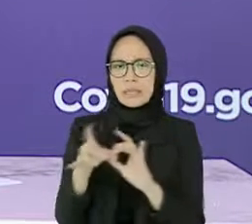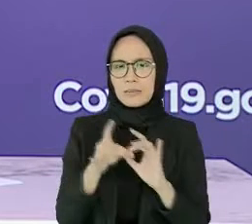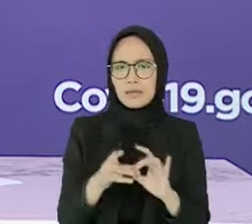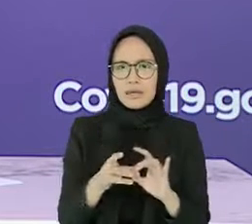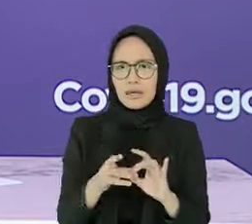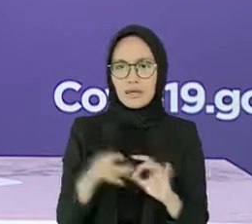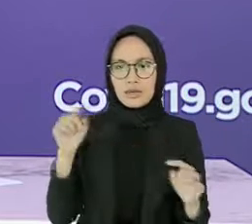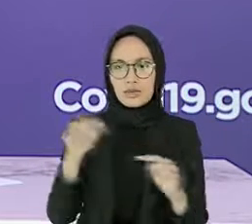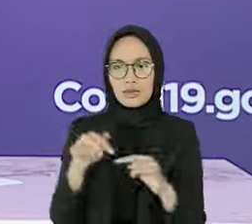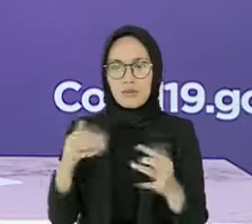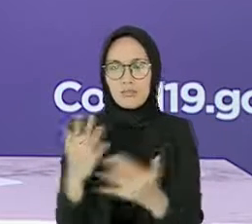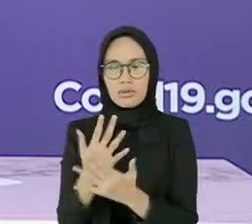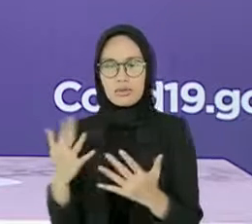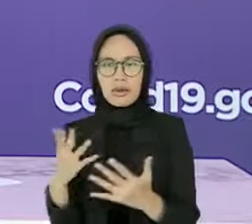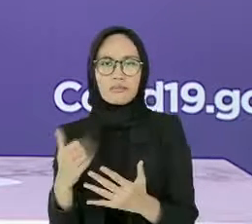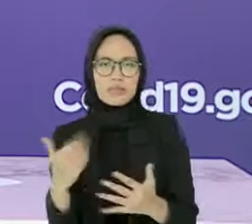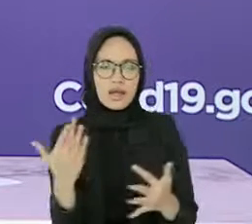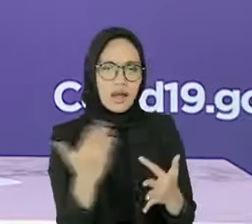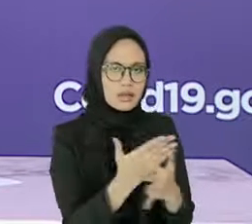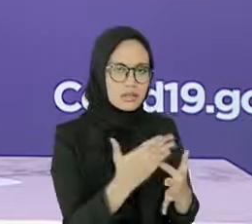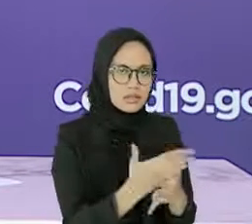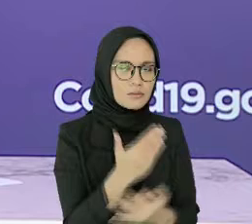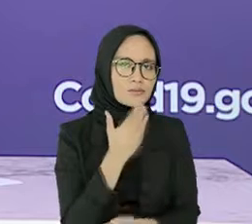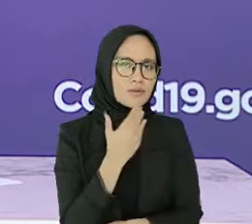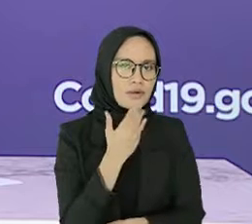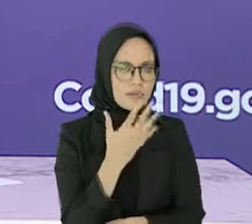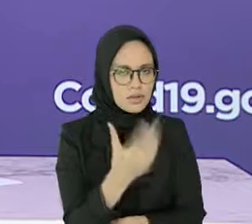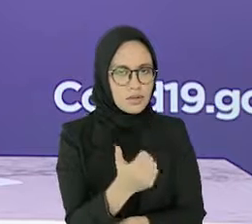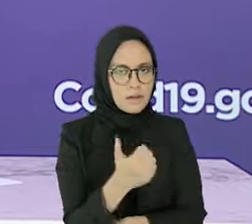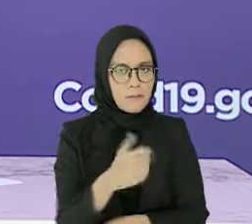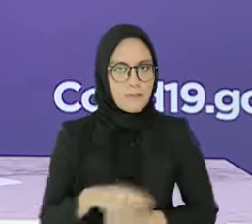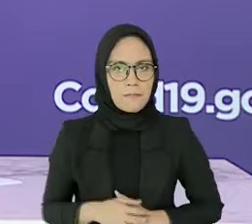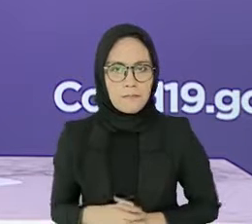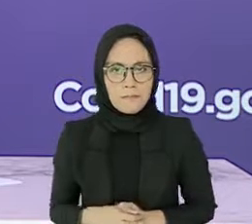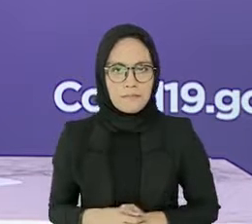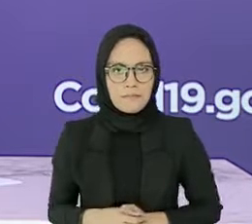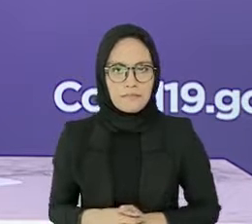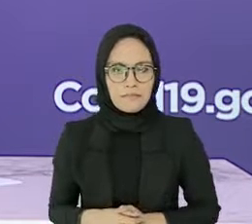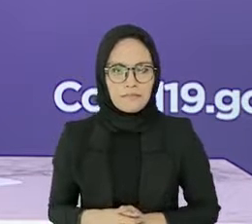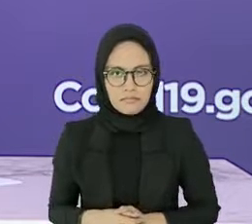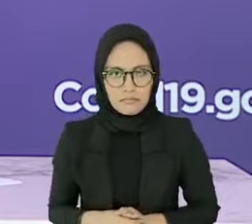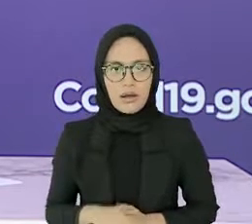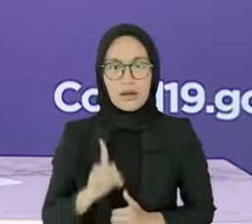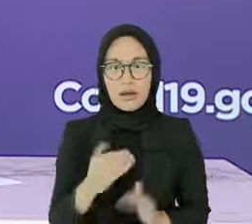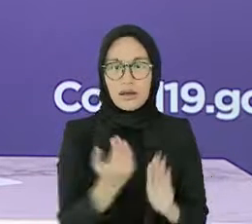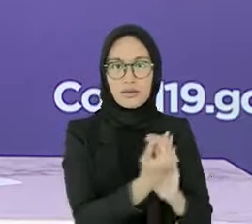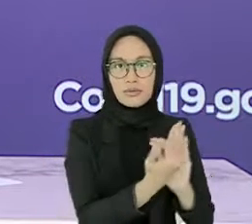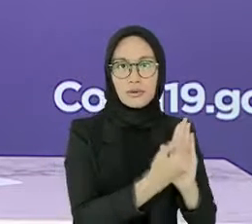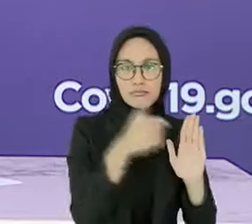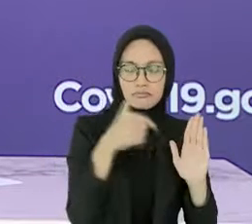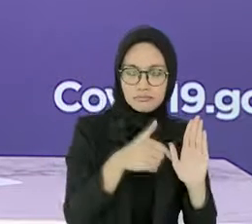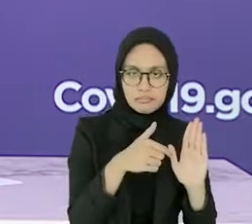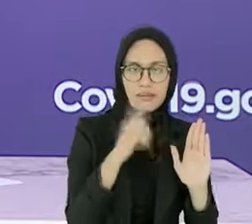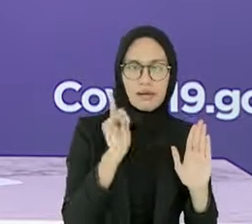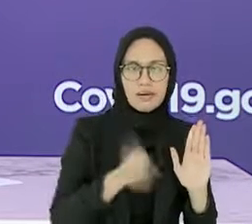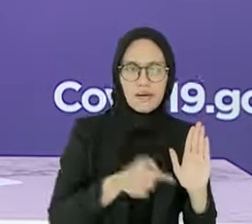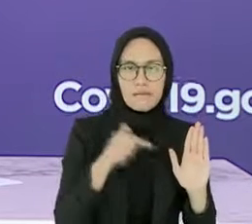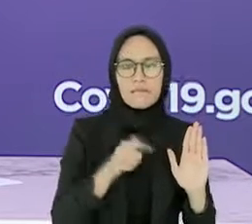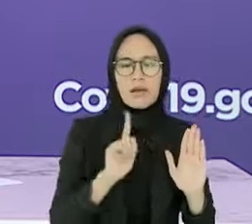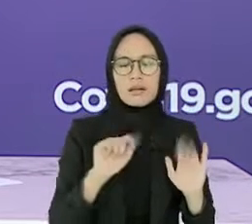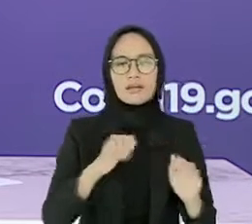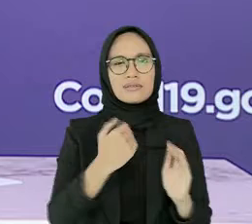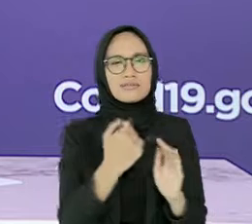masyarakat dalam mengakses manfaat aplikasi tersebut. Menyusul integrasi tersebut, pemerintah juga memprioritaskan